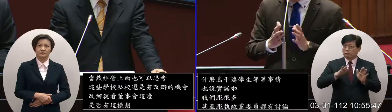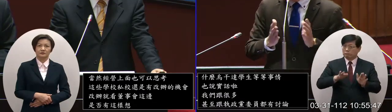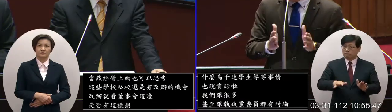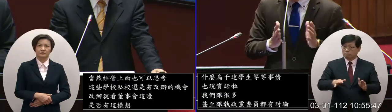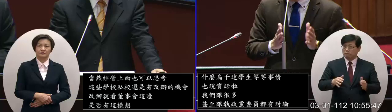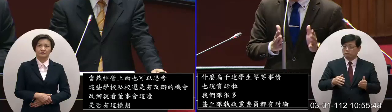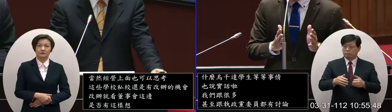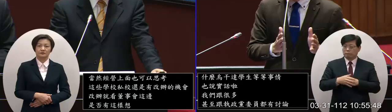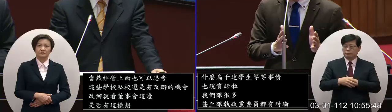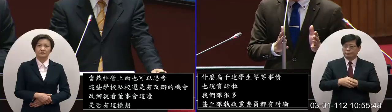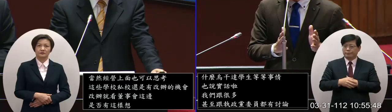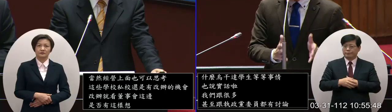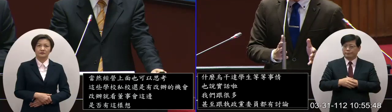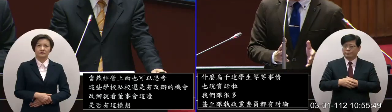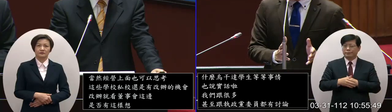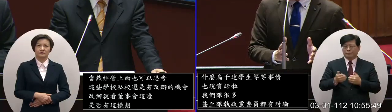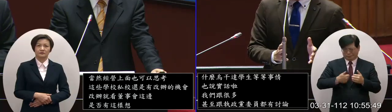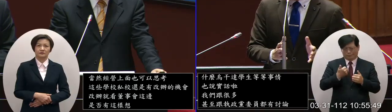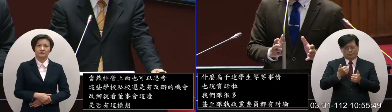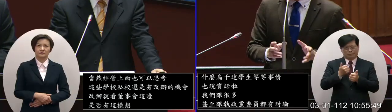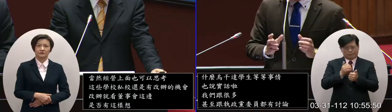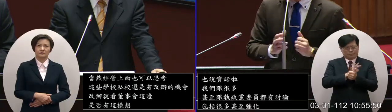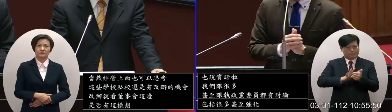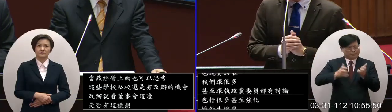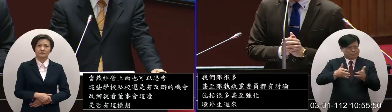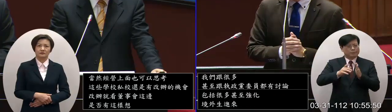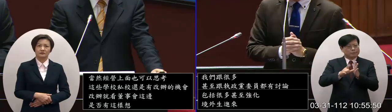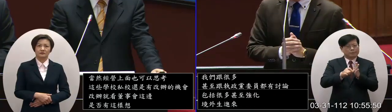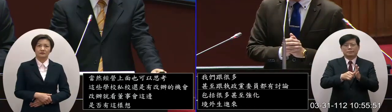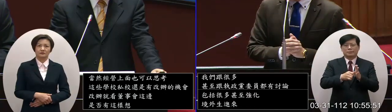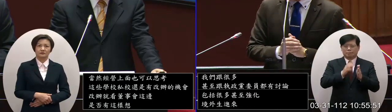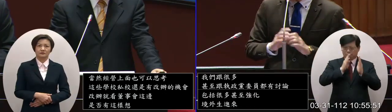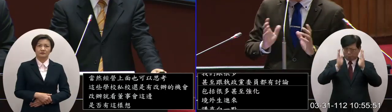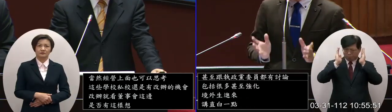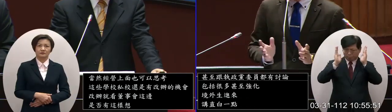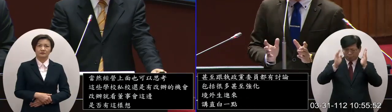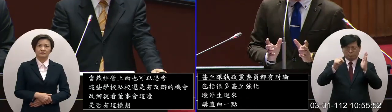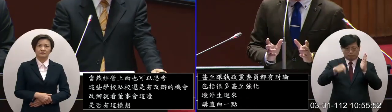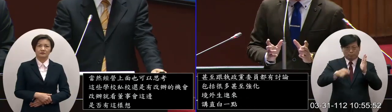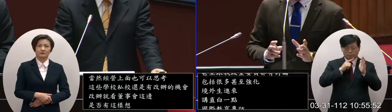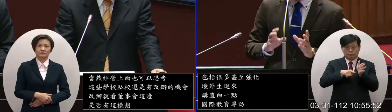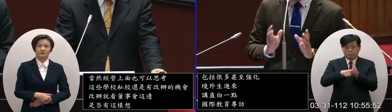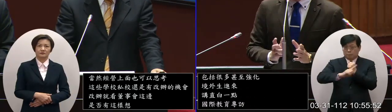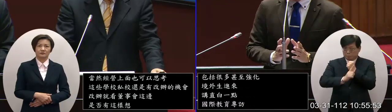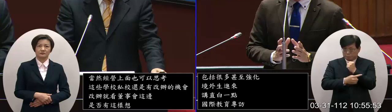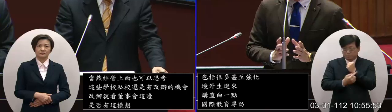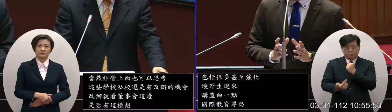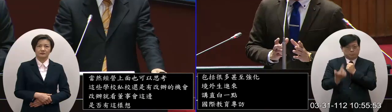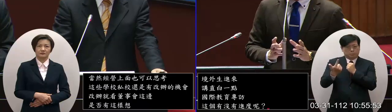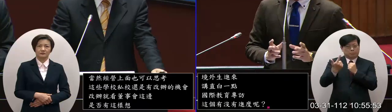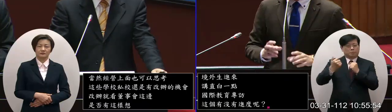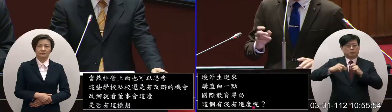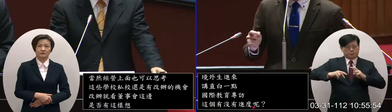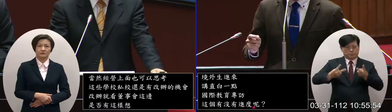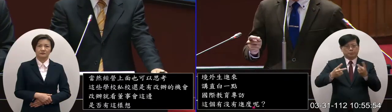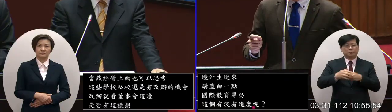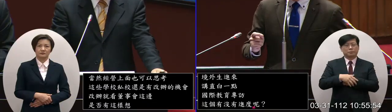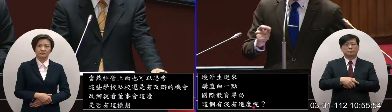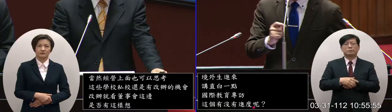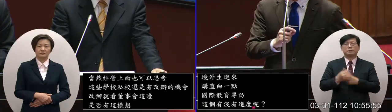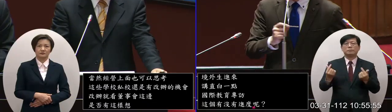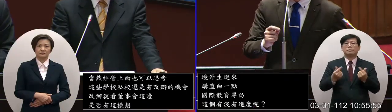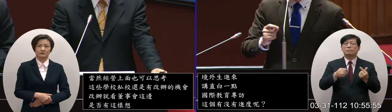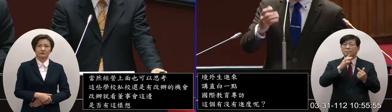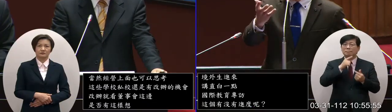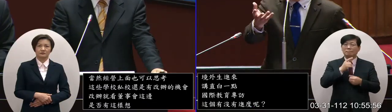這個關鍵點是不是我們應該認真地好好把這樣子一個專法把它修好然後真的比如